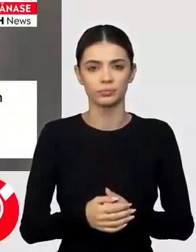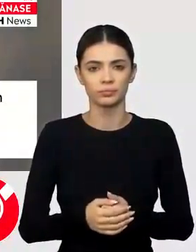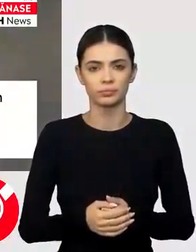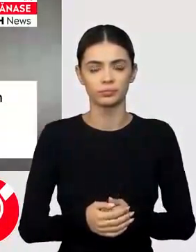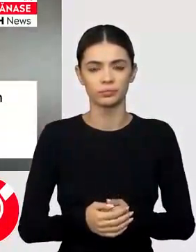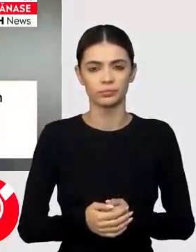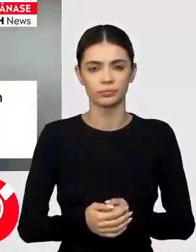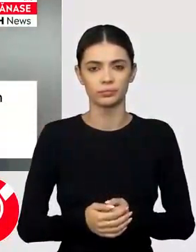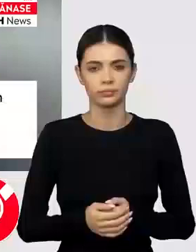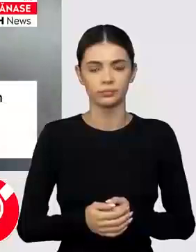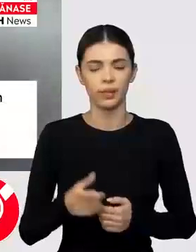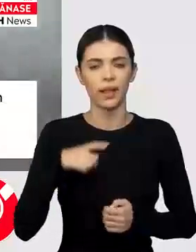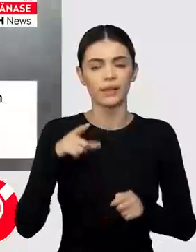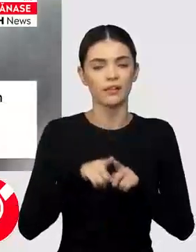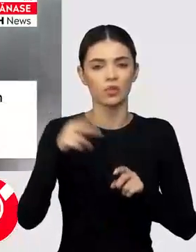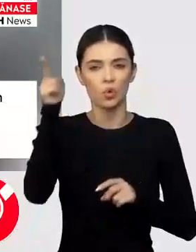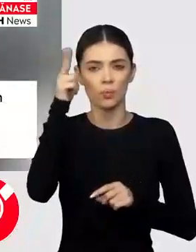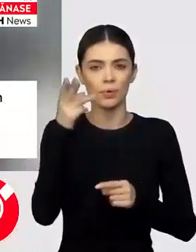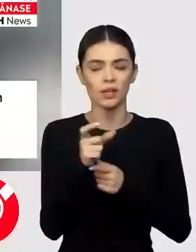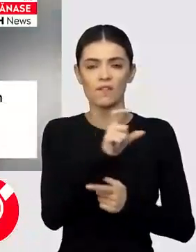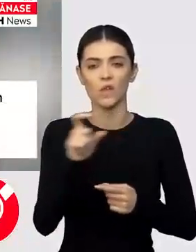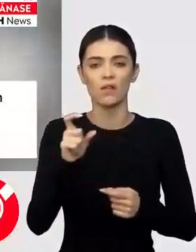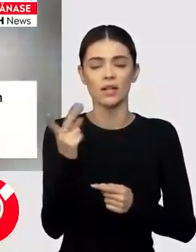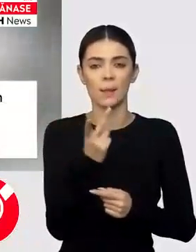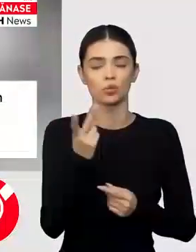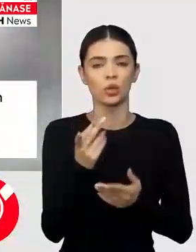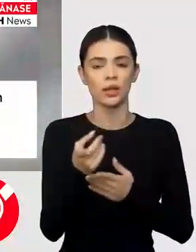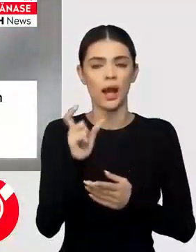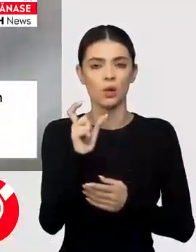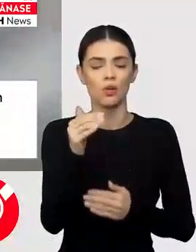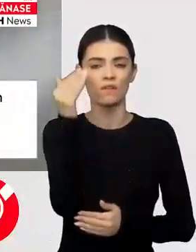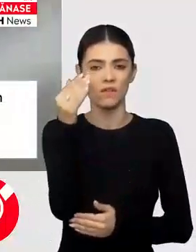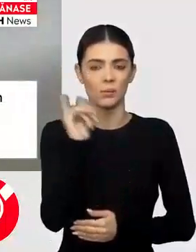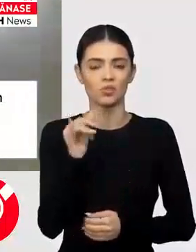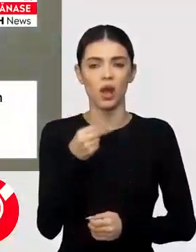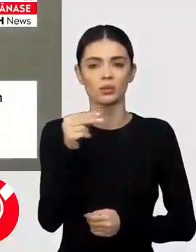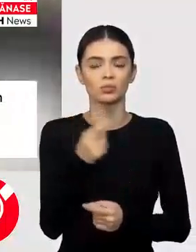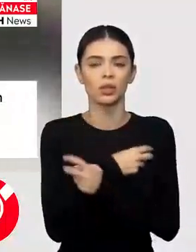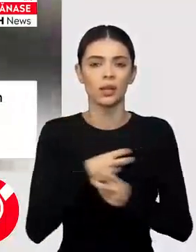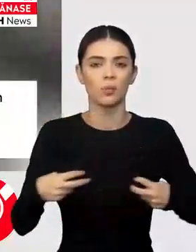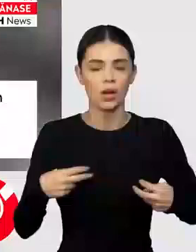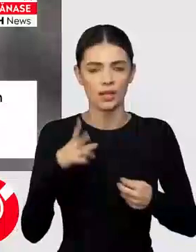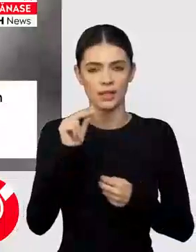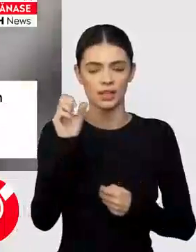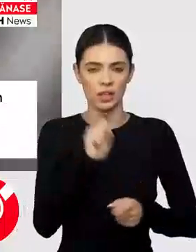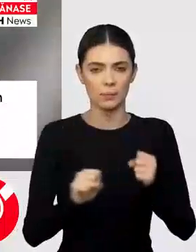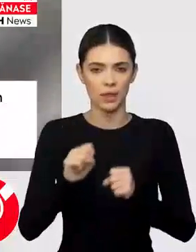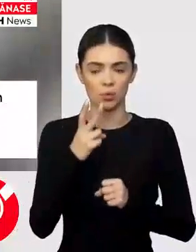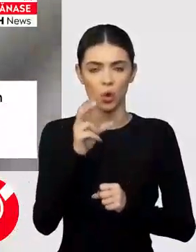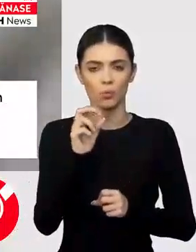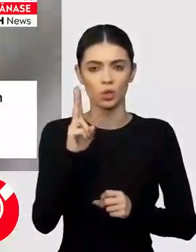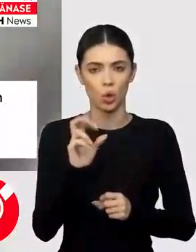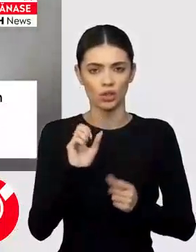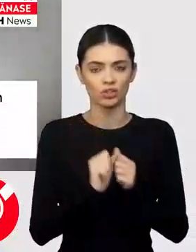asemenea, este urmărită penal și societatea comercială a celor doi, procurorilor în perioada 30 septembrie 2020